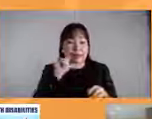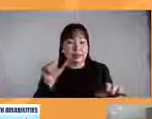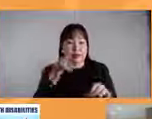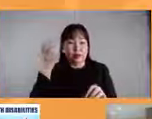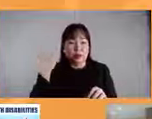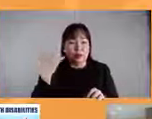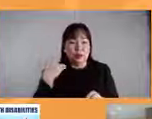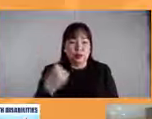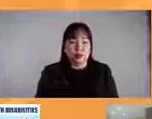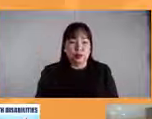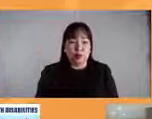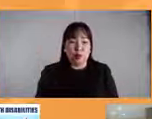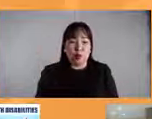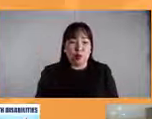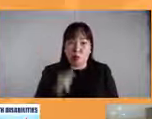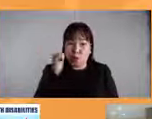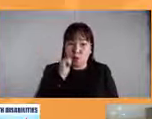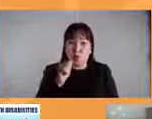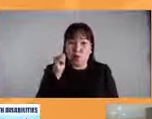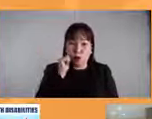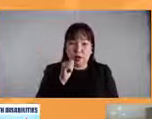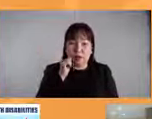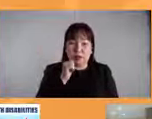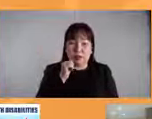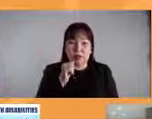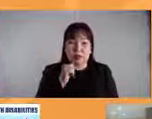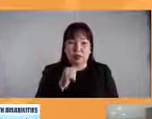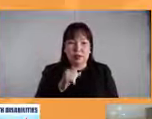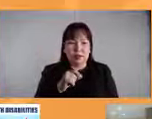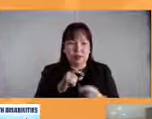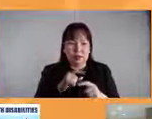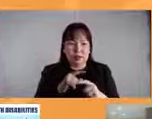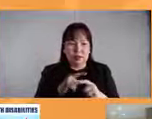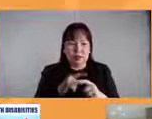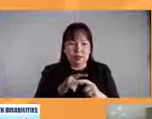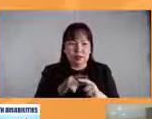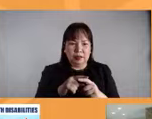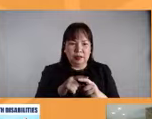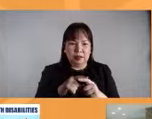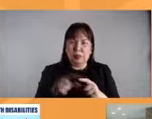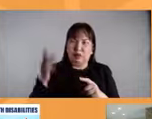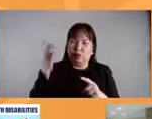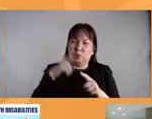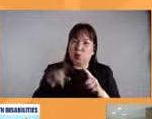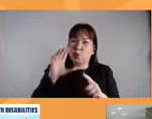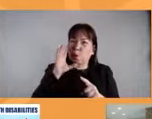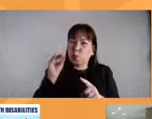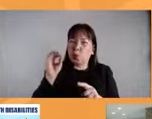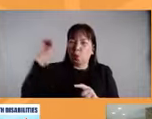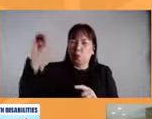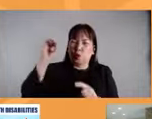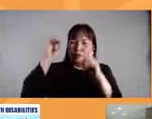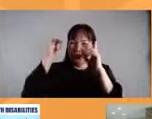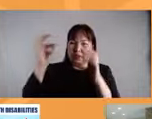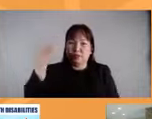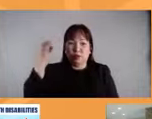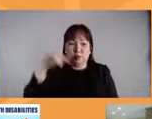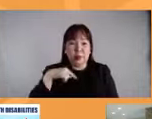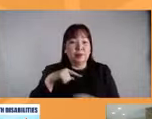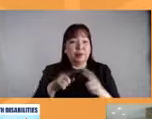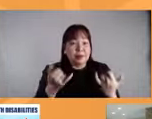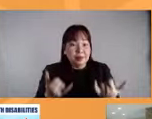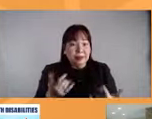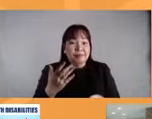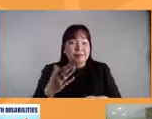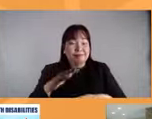halos talagang iba ang gumagawa ng patatagan araw sa amin ngayon kasama na kami